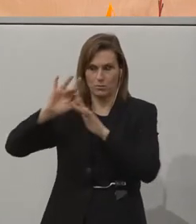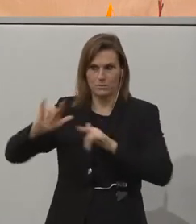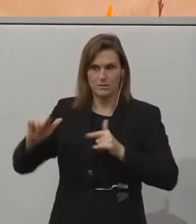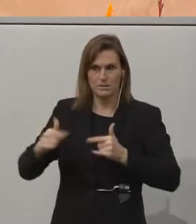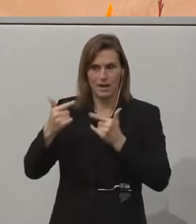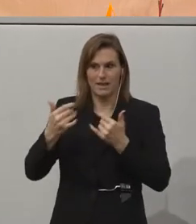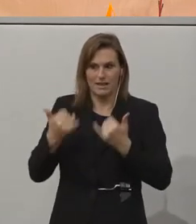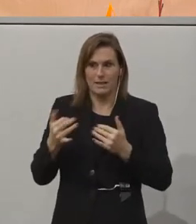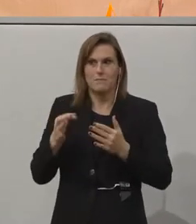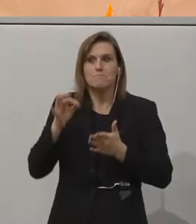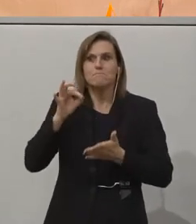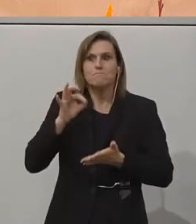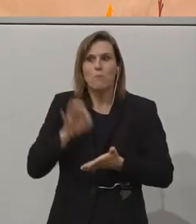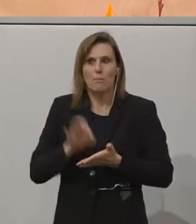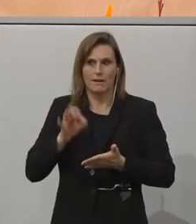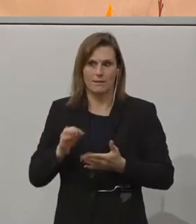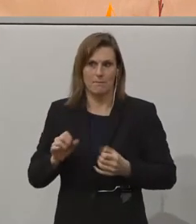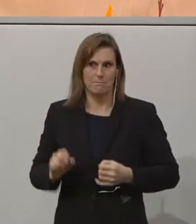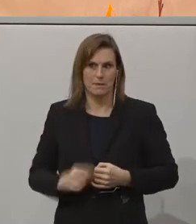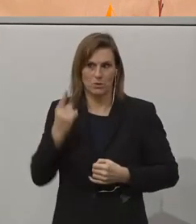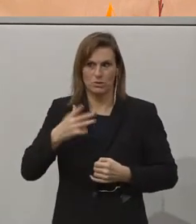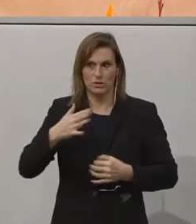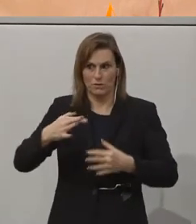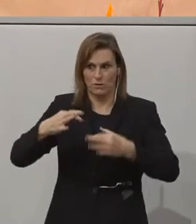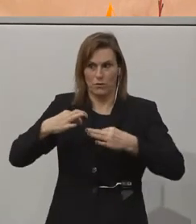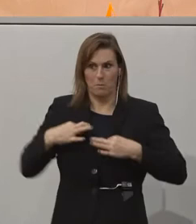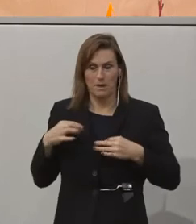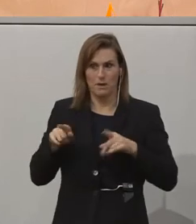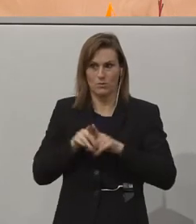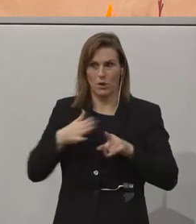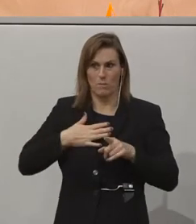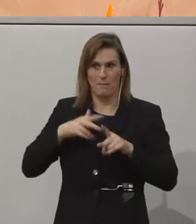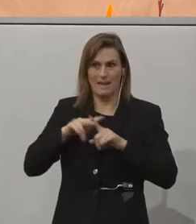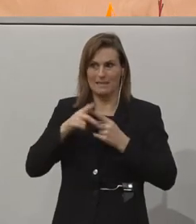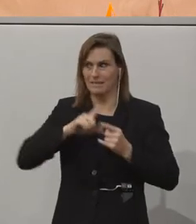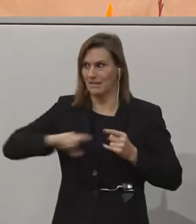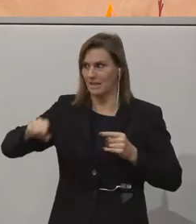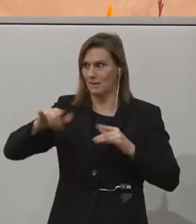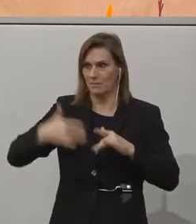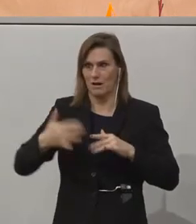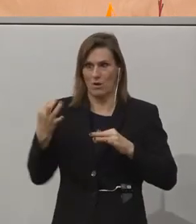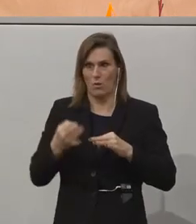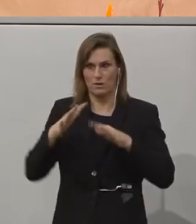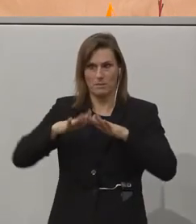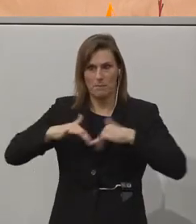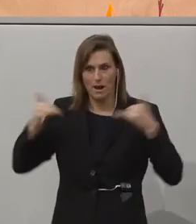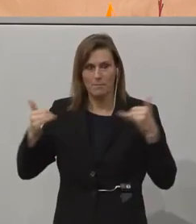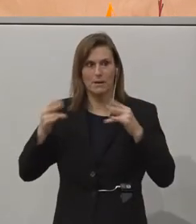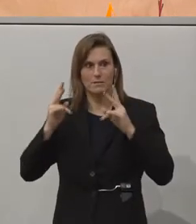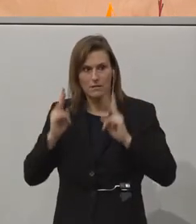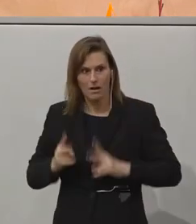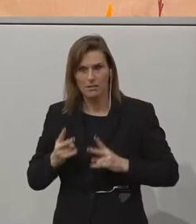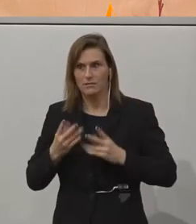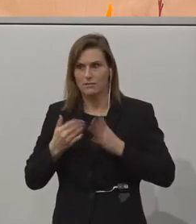besonderer Moment für mich und für unser Team, dass wir heute hier im Parlament bei Ihnen sein dürfen